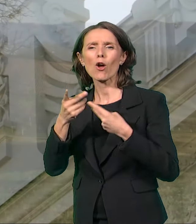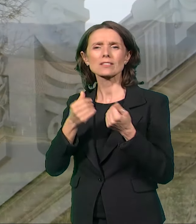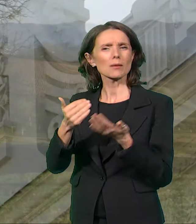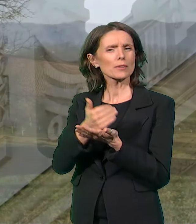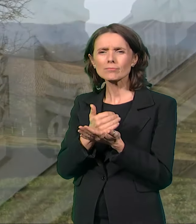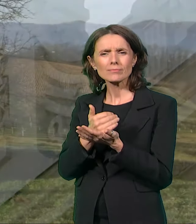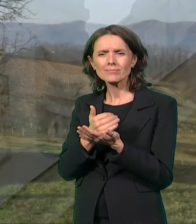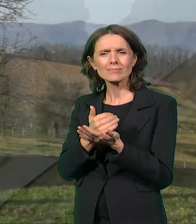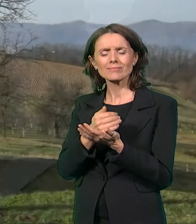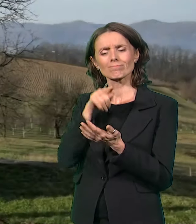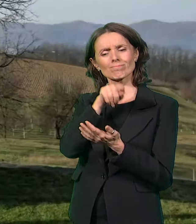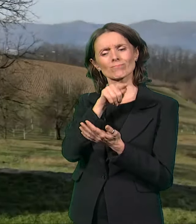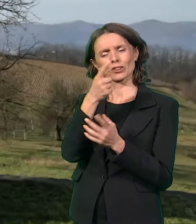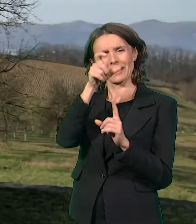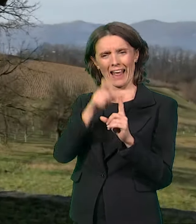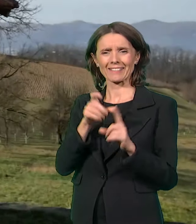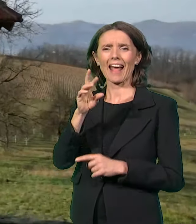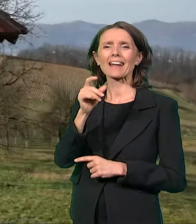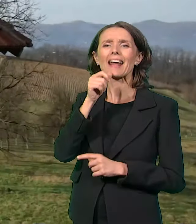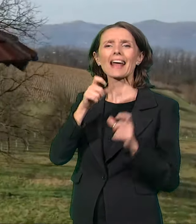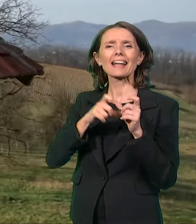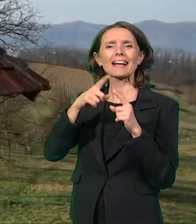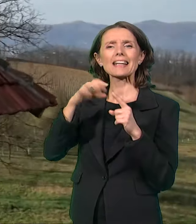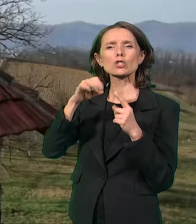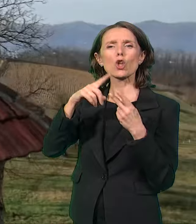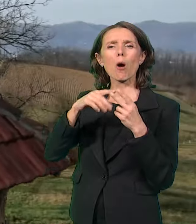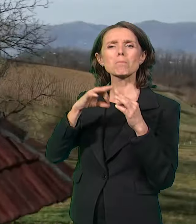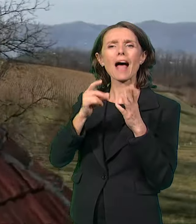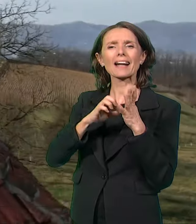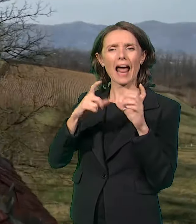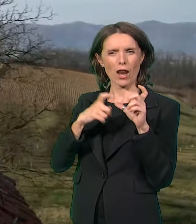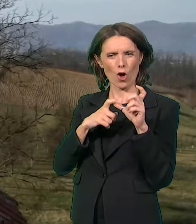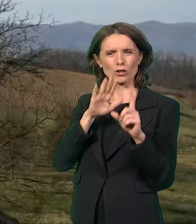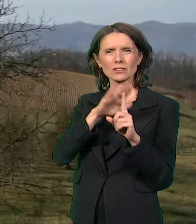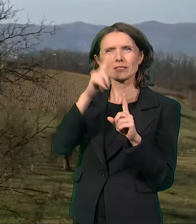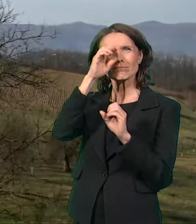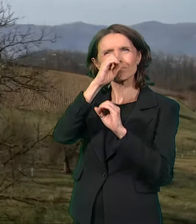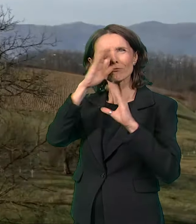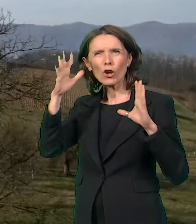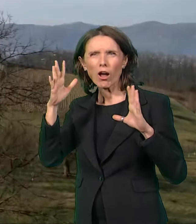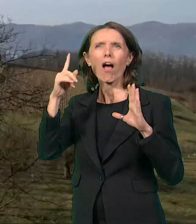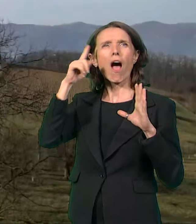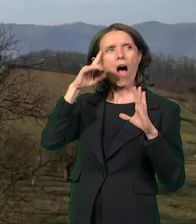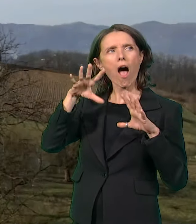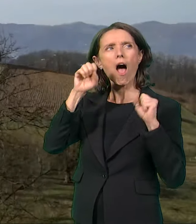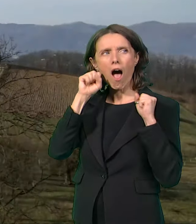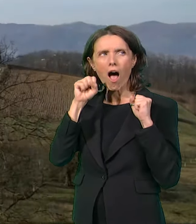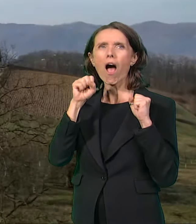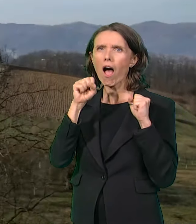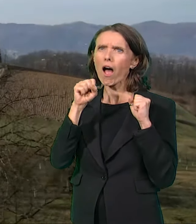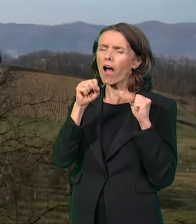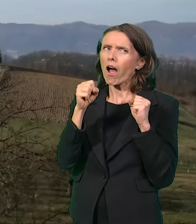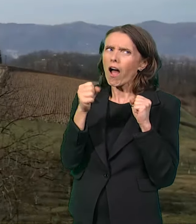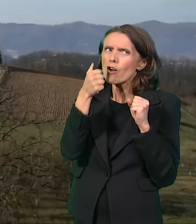je to vizionarska ideja Riste Parano sa poreklom Hercegovca koji je odlično razumeo šta suve šljive mogu da